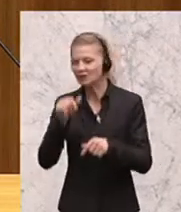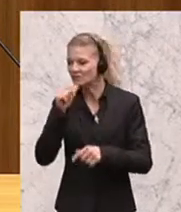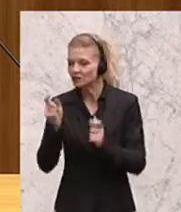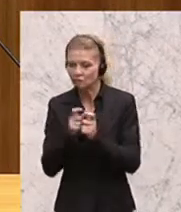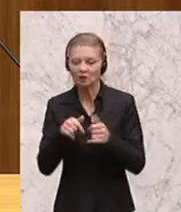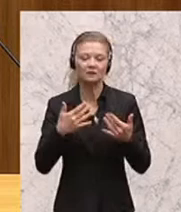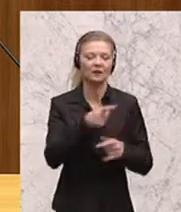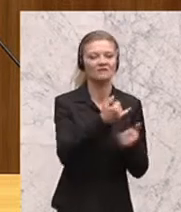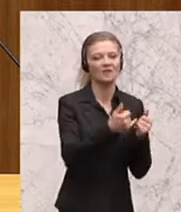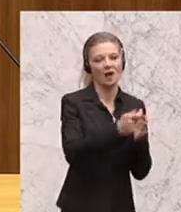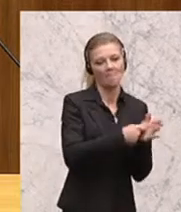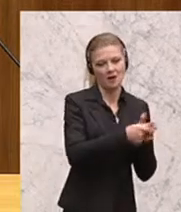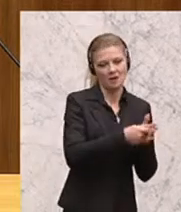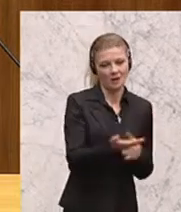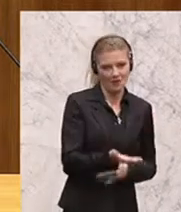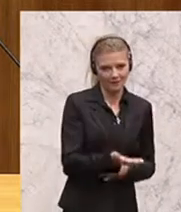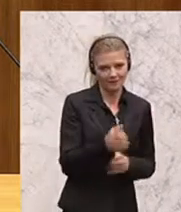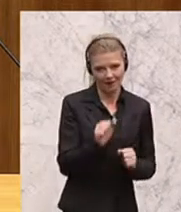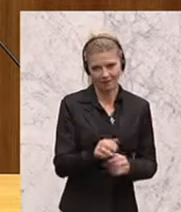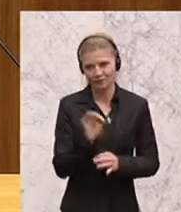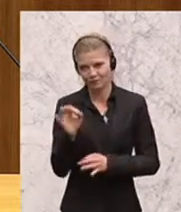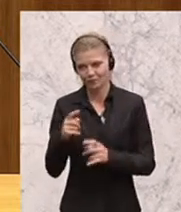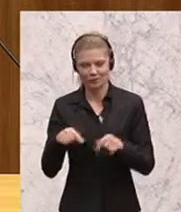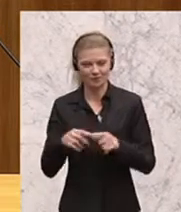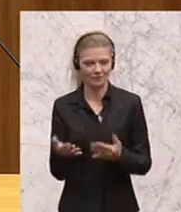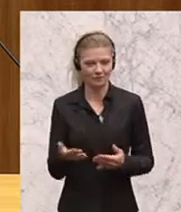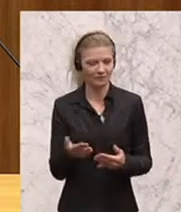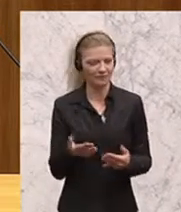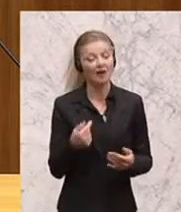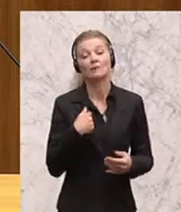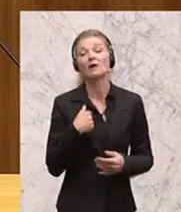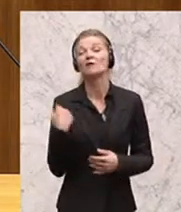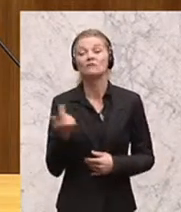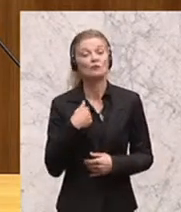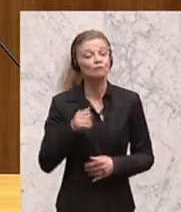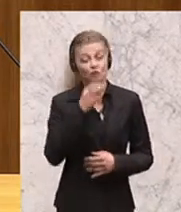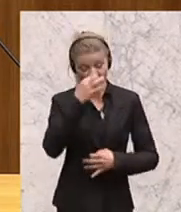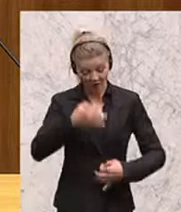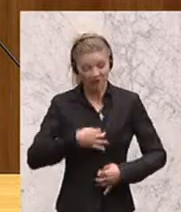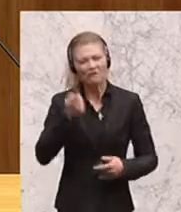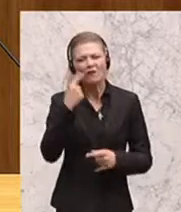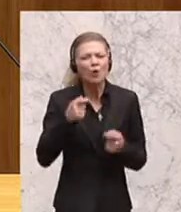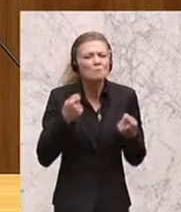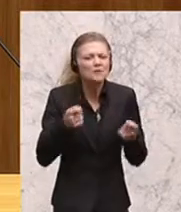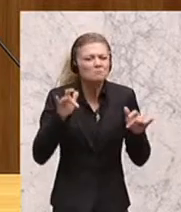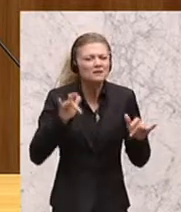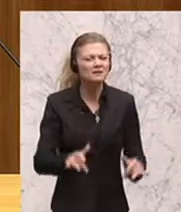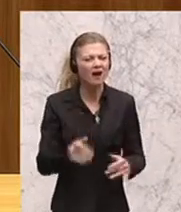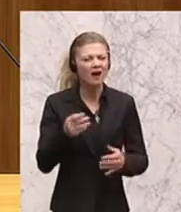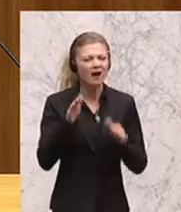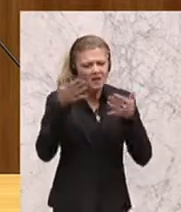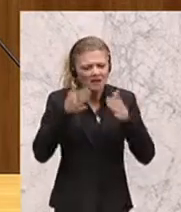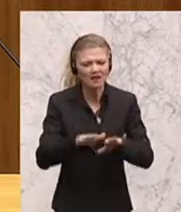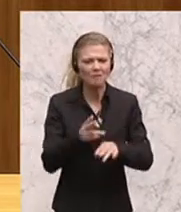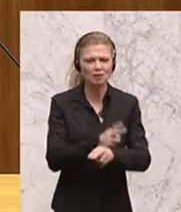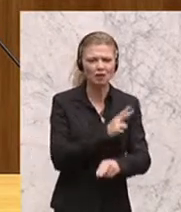da muss man sich die Frage stellen, warum gibt es überhaupt den islamischen Staat? Nicht nur die Frage stellen, warum finden Jugendliche es attraktiv, dorthin